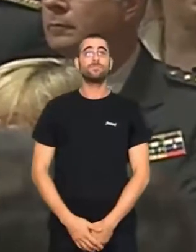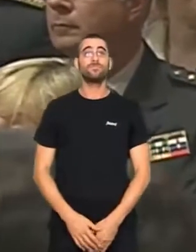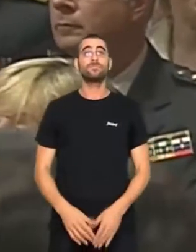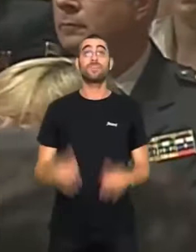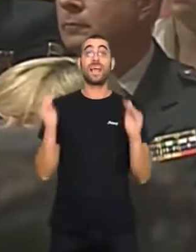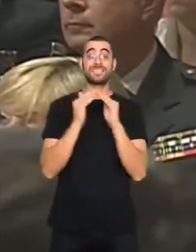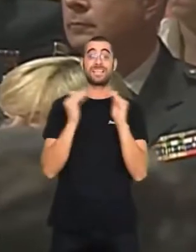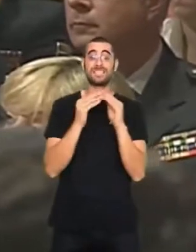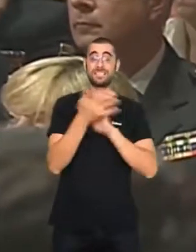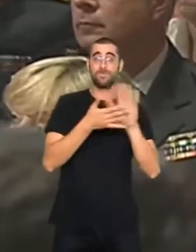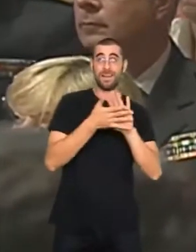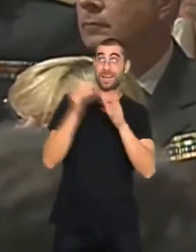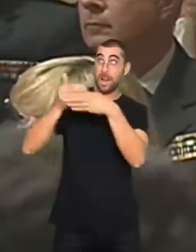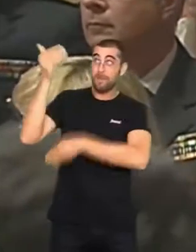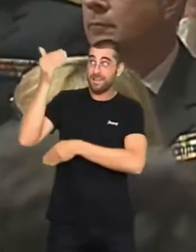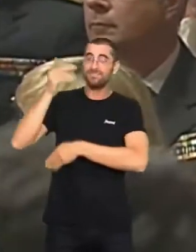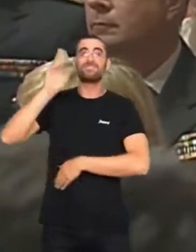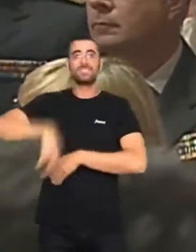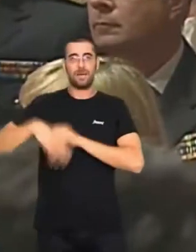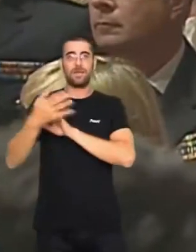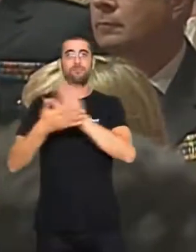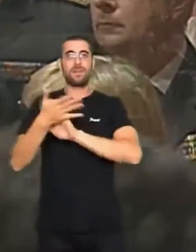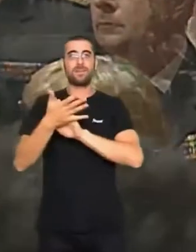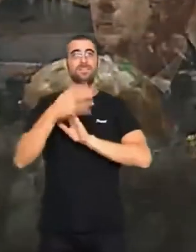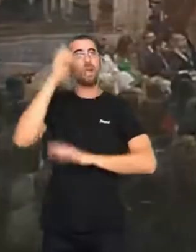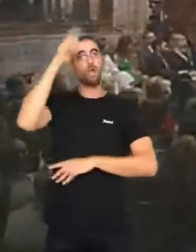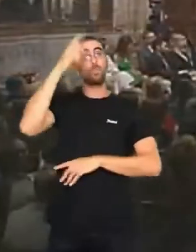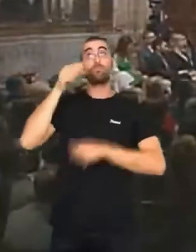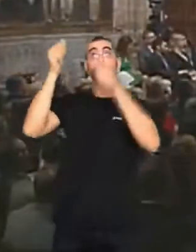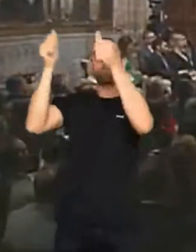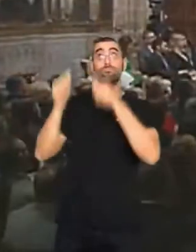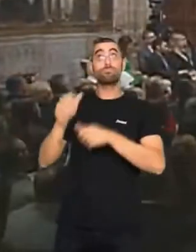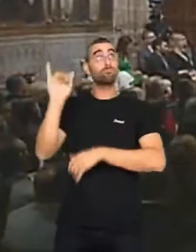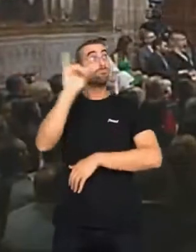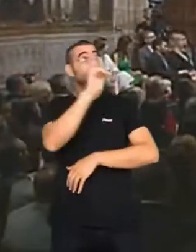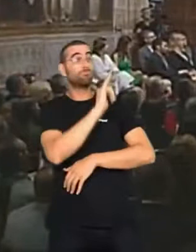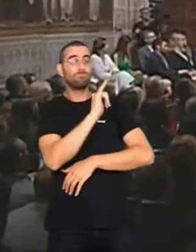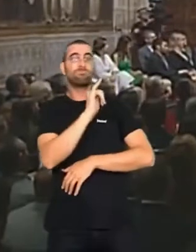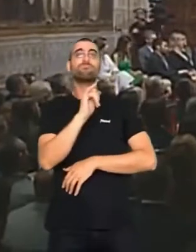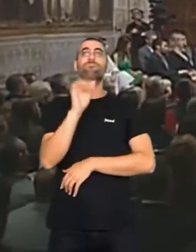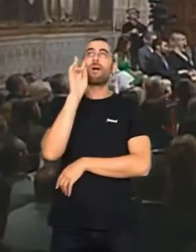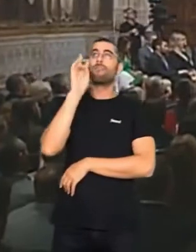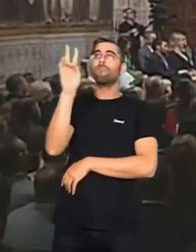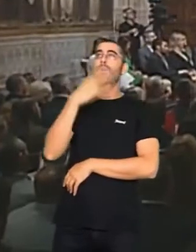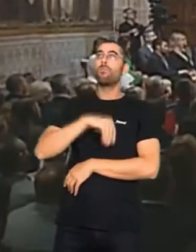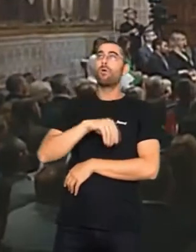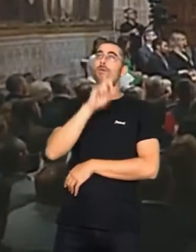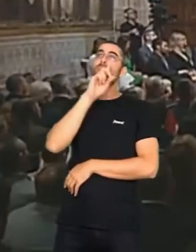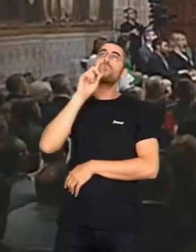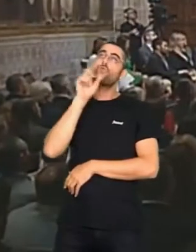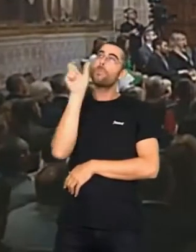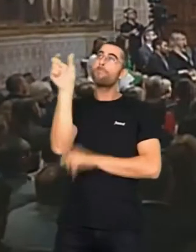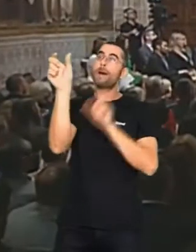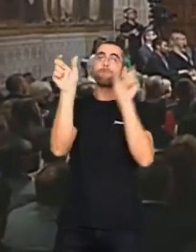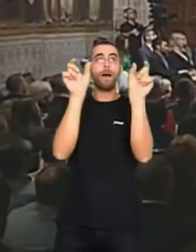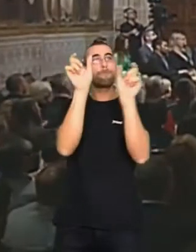parlen, les parets també. En les pintures murals que així ens envolten podem llegir els noms de les ciutats